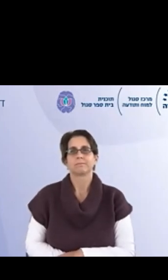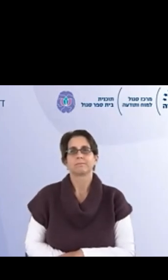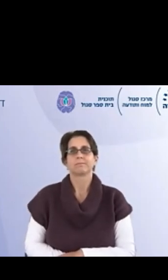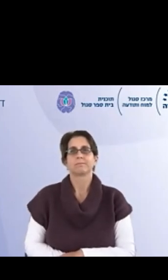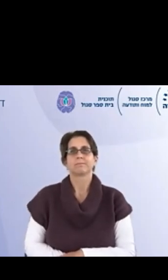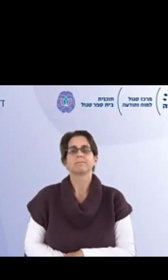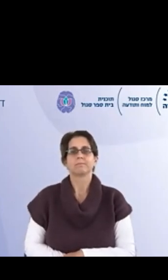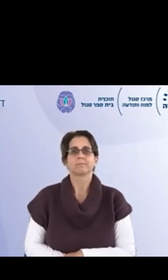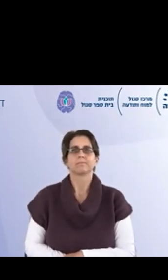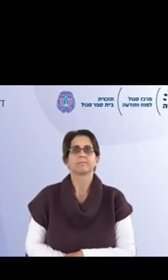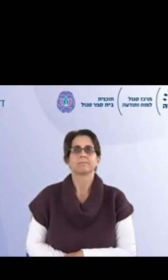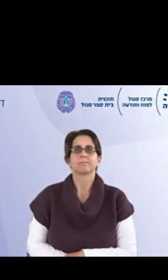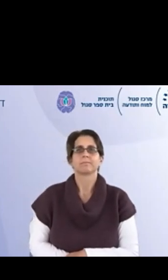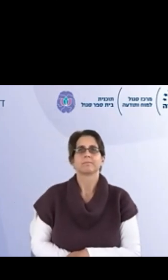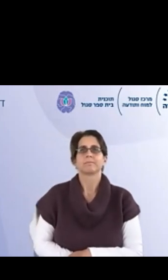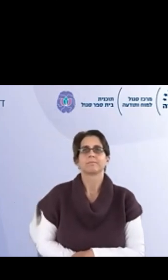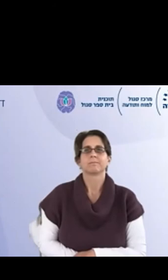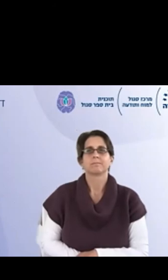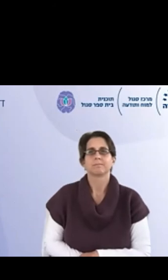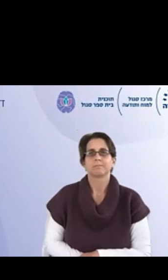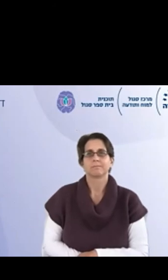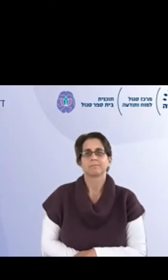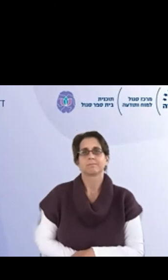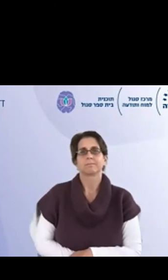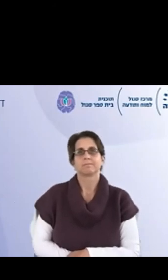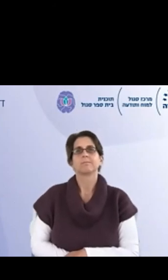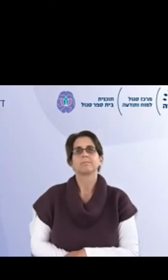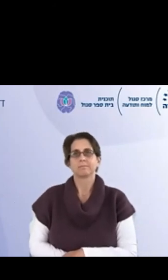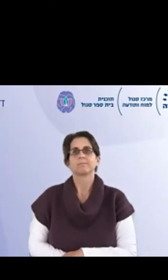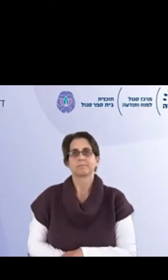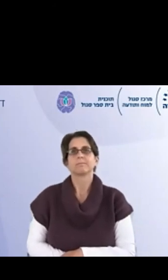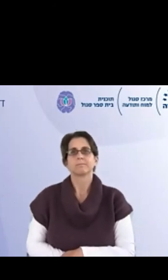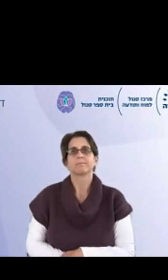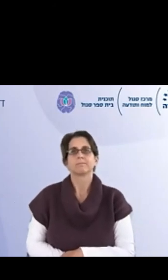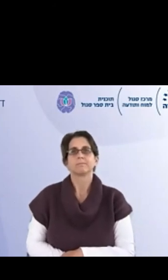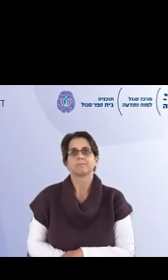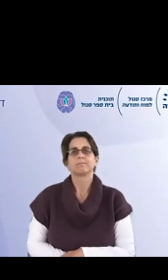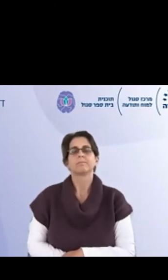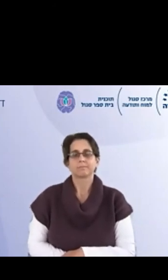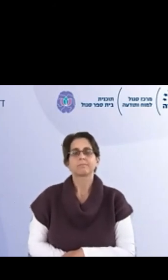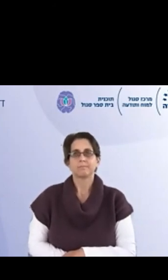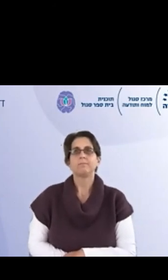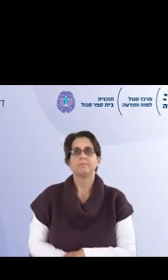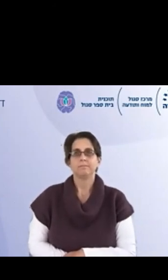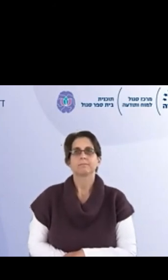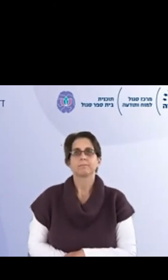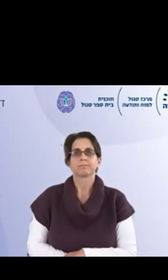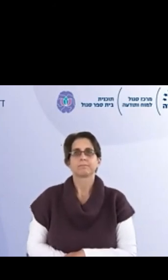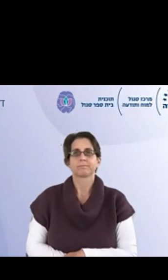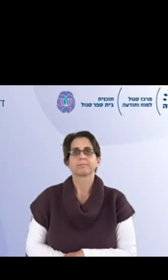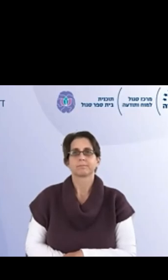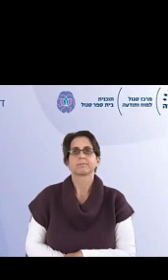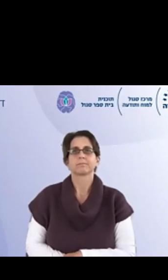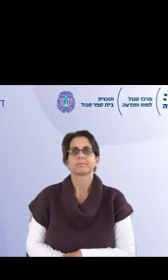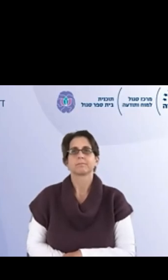זאת התרבות שאנחנו רוצים לקדם, אז אנחנו רוצים לקדם אותה בכל קהילת בית ספר. מה עם ההורים, מה עם צוות מנהלם, הורות,